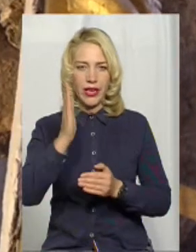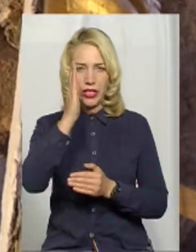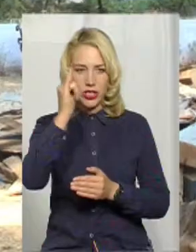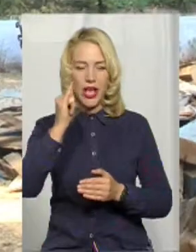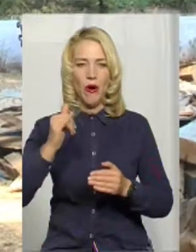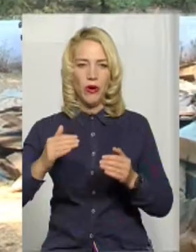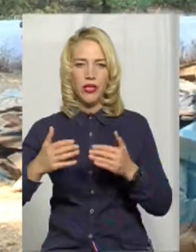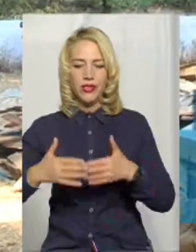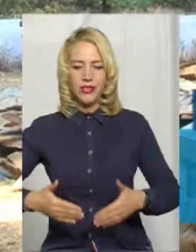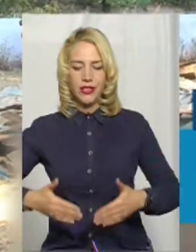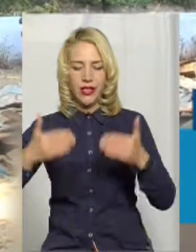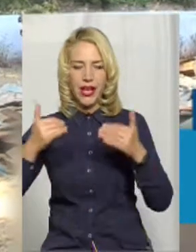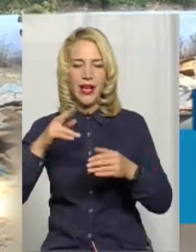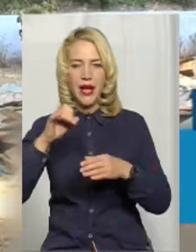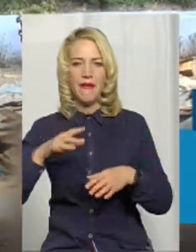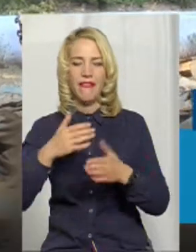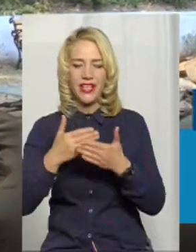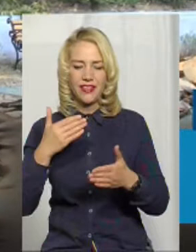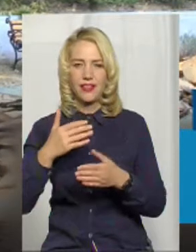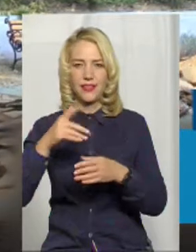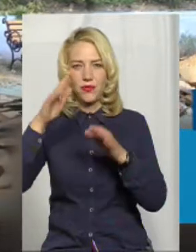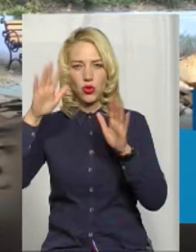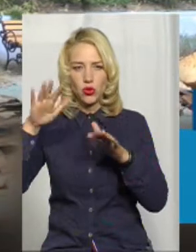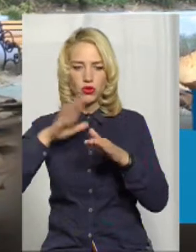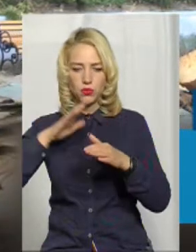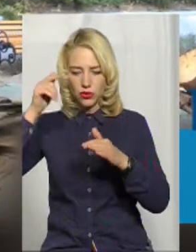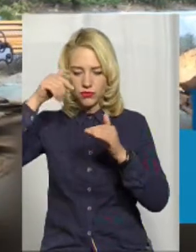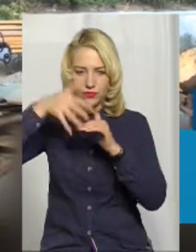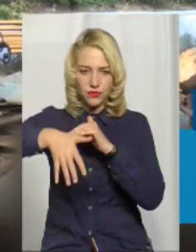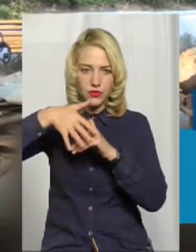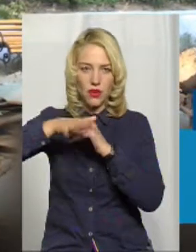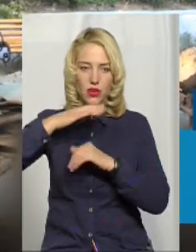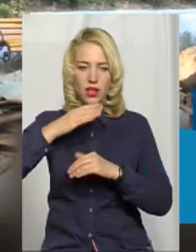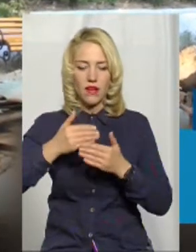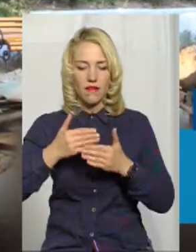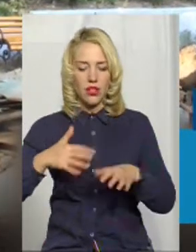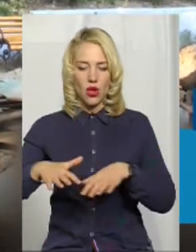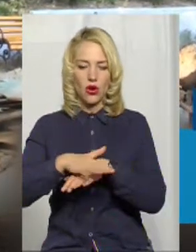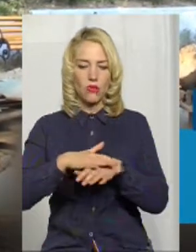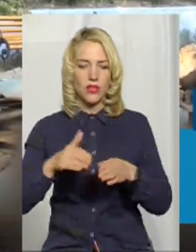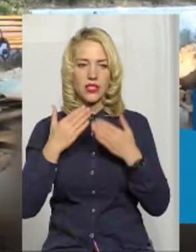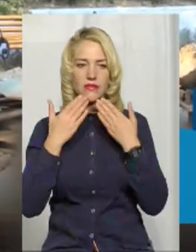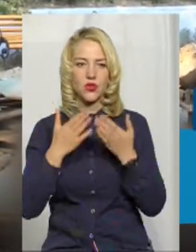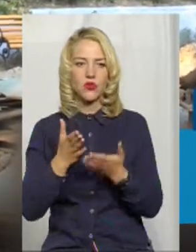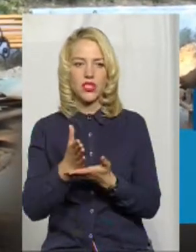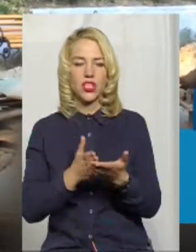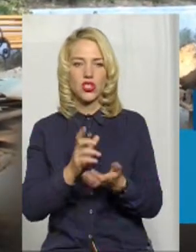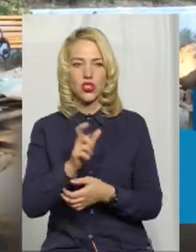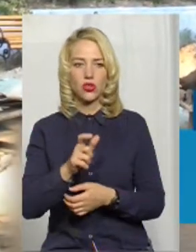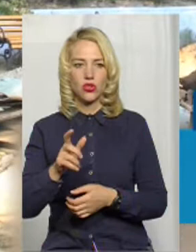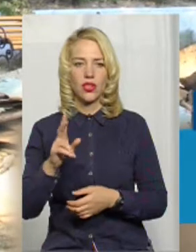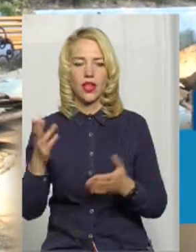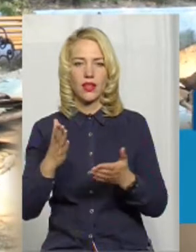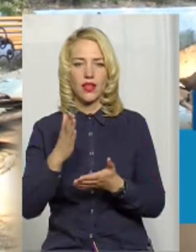текла вода. Я від імені громади звернувся до тих чиновників, які в Хмельницькому,